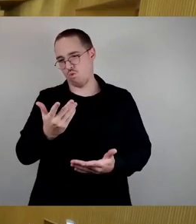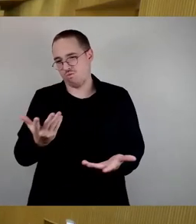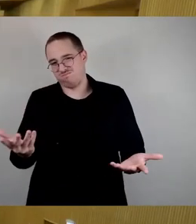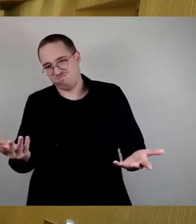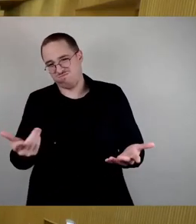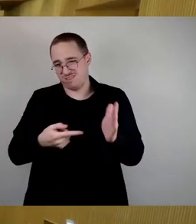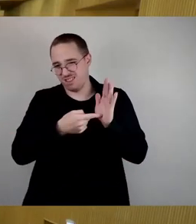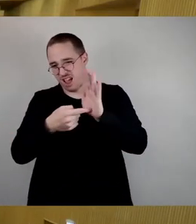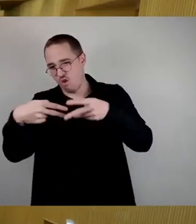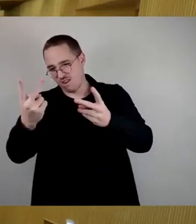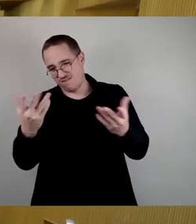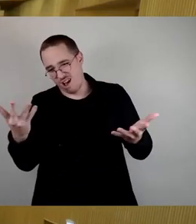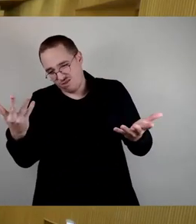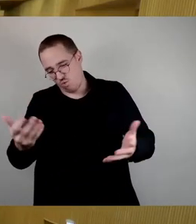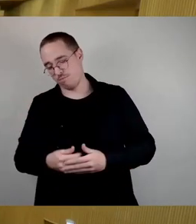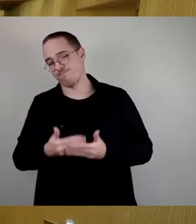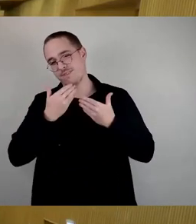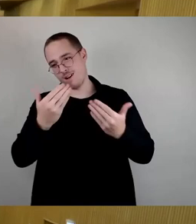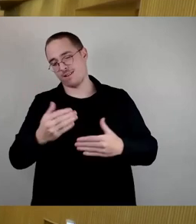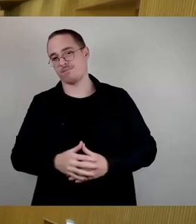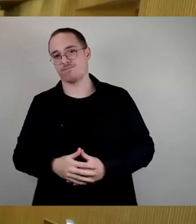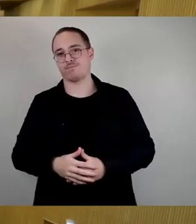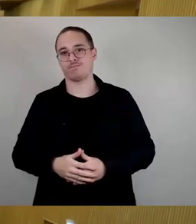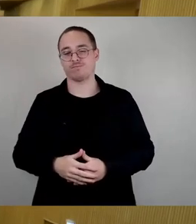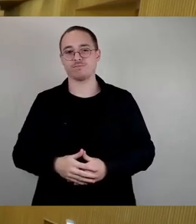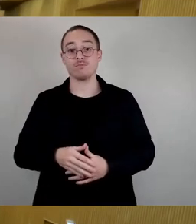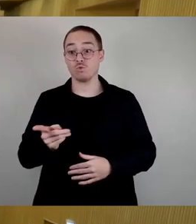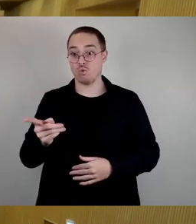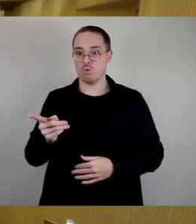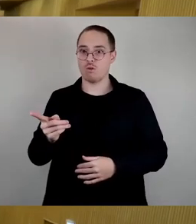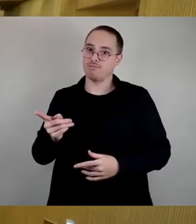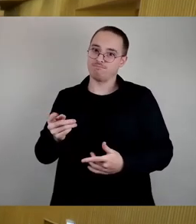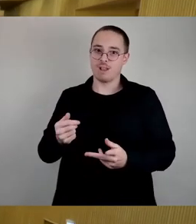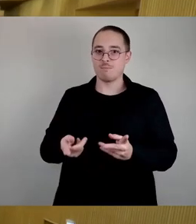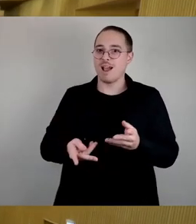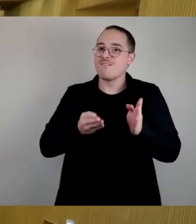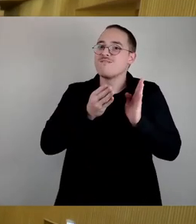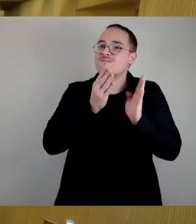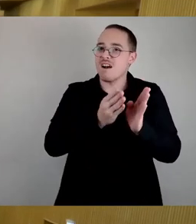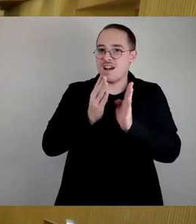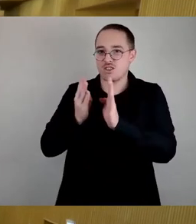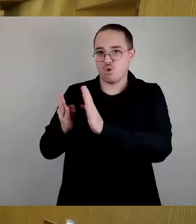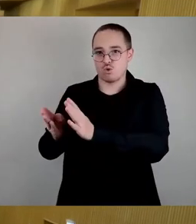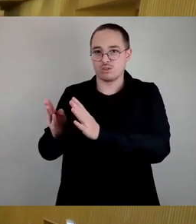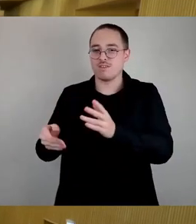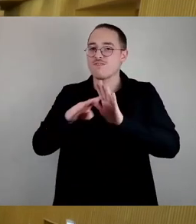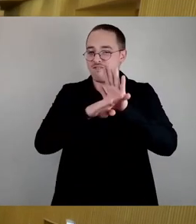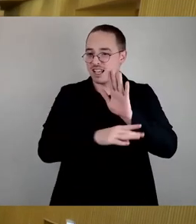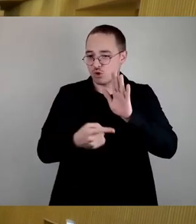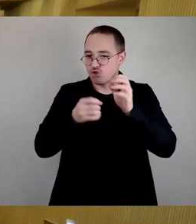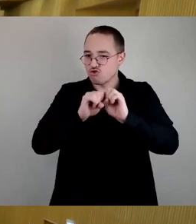Es muss ja einen Grund haben, warum Sie der Verfassungsschutz beobachtet. Erster Punkt. Zweiter Punkt.